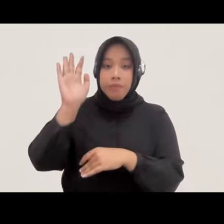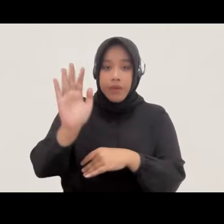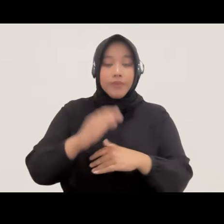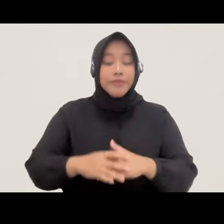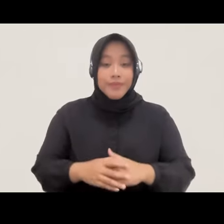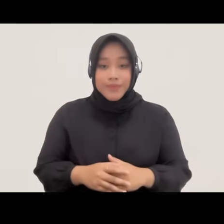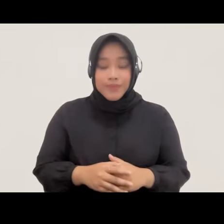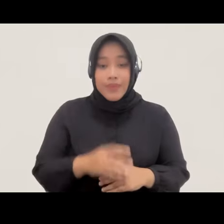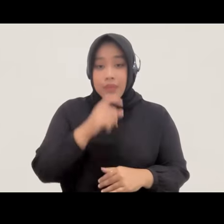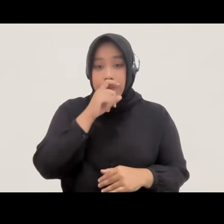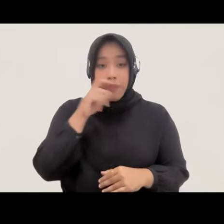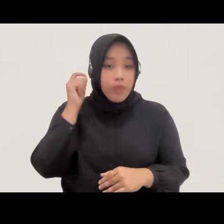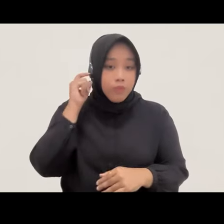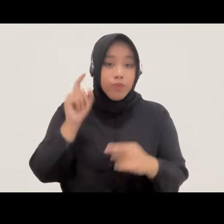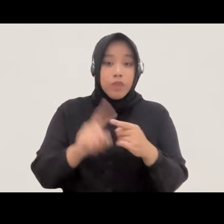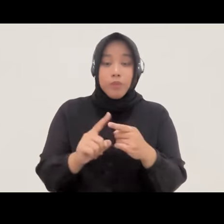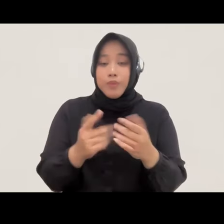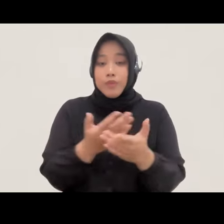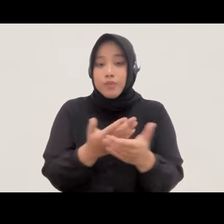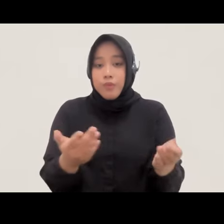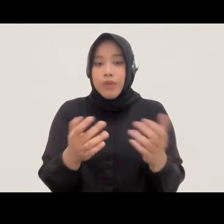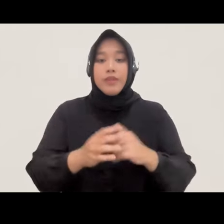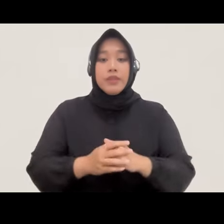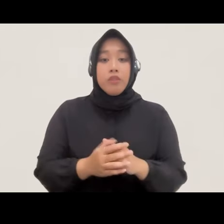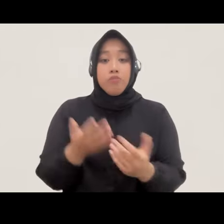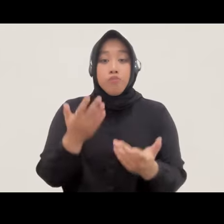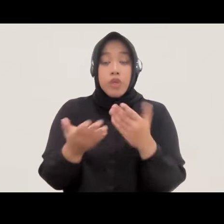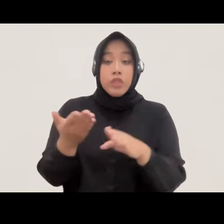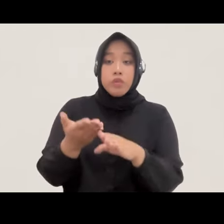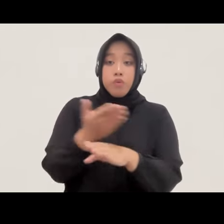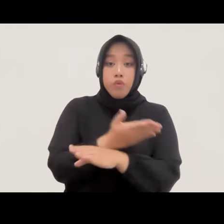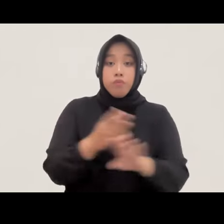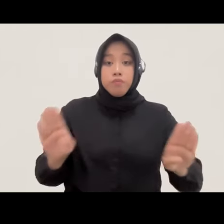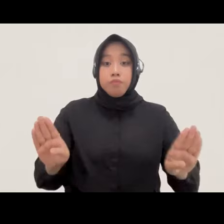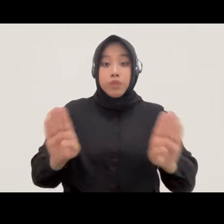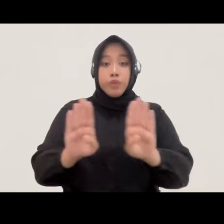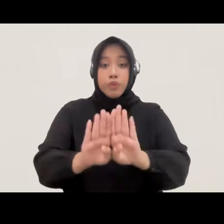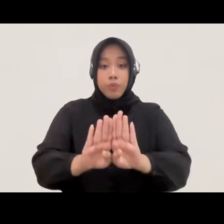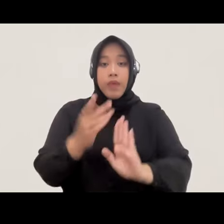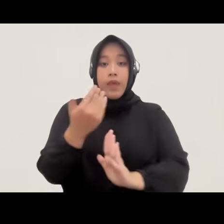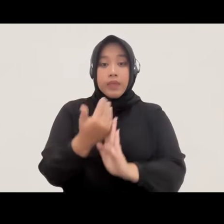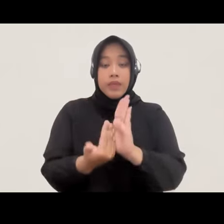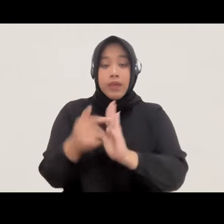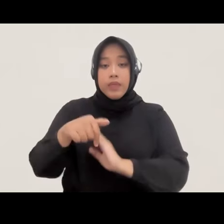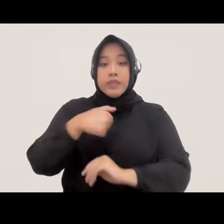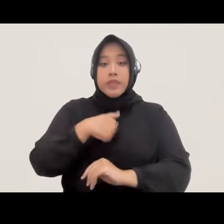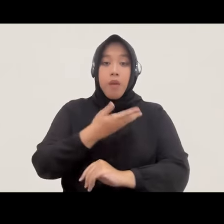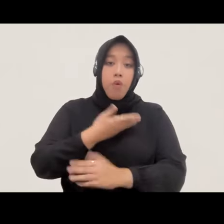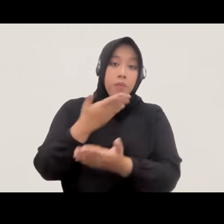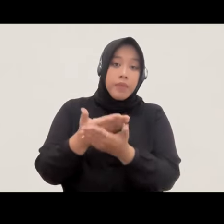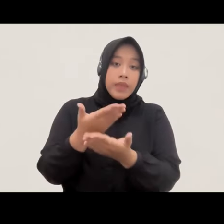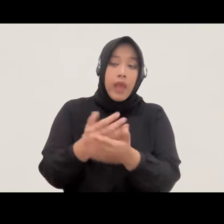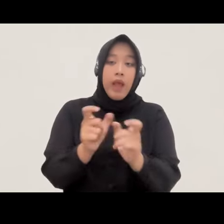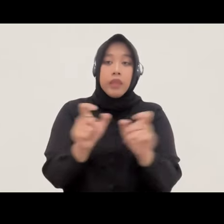Bapak Ibu dan rekan sekalian mungkin sebelum kita menutup pacara ini saya ingin meminta closing